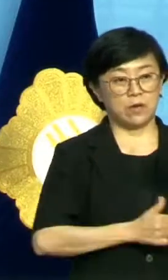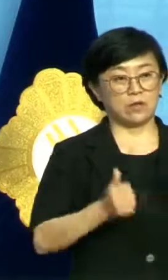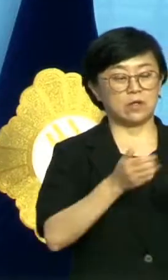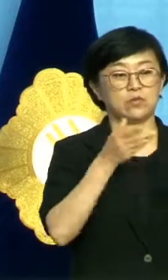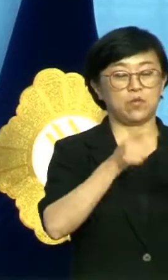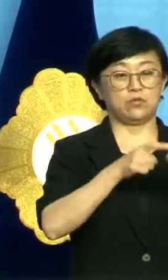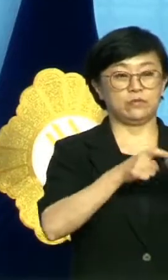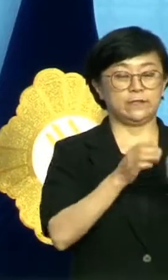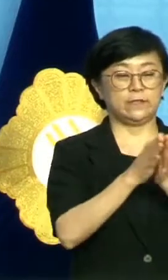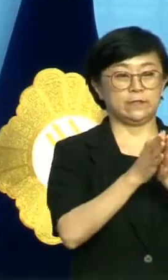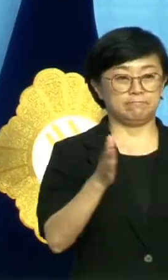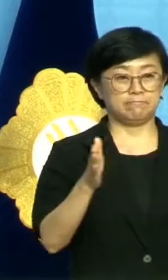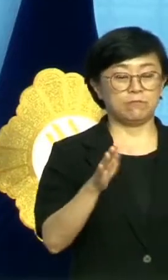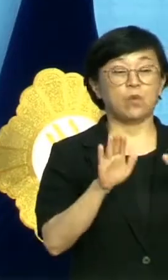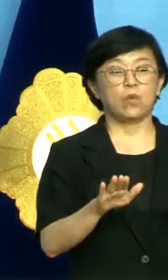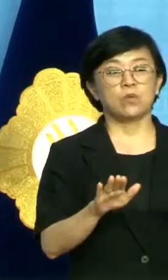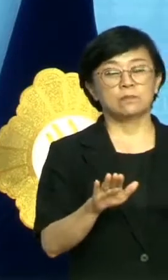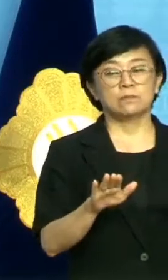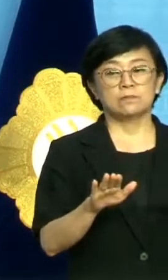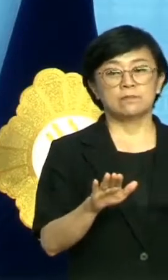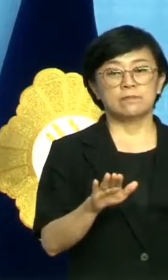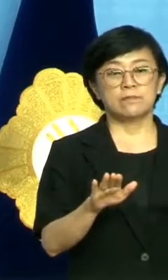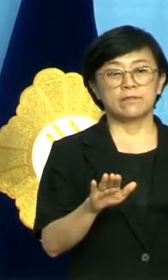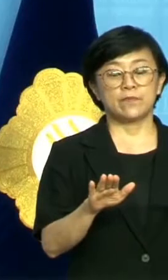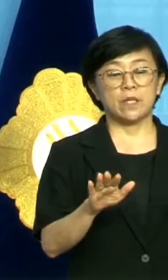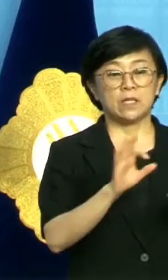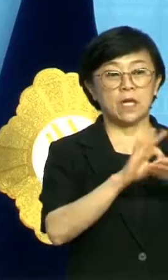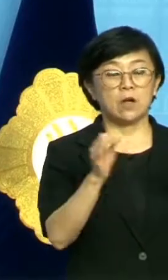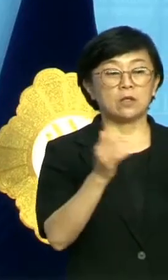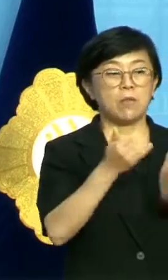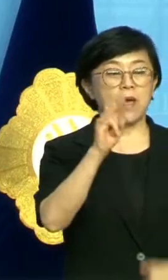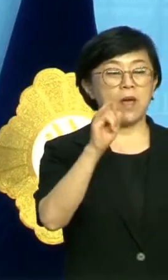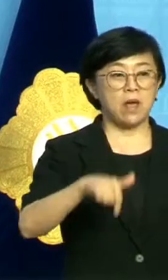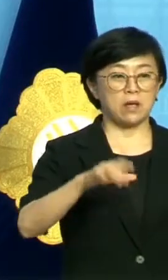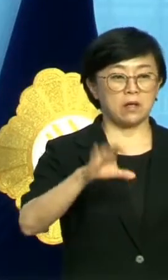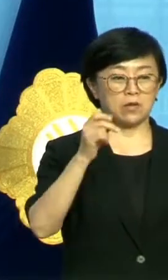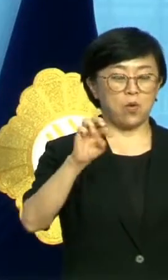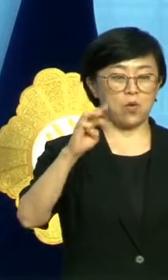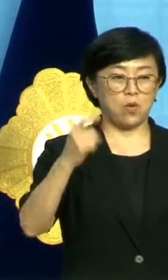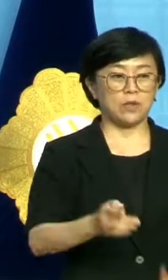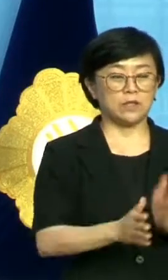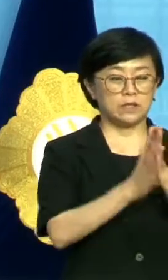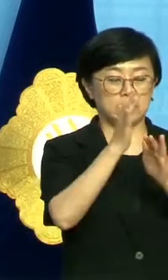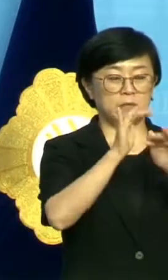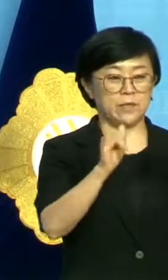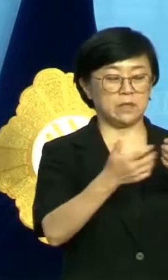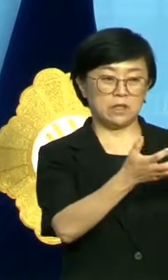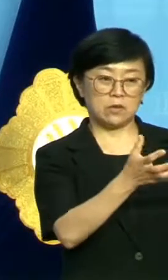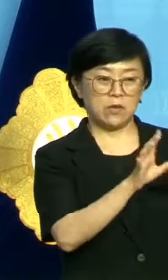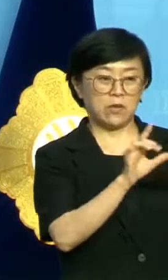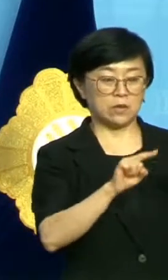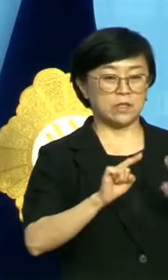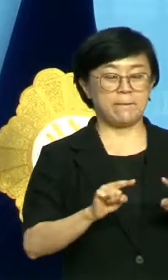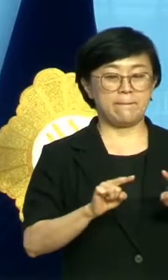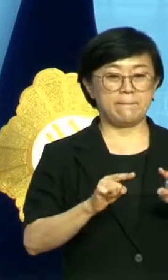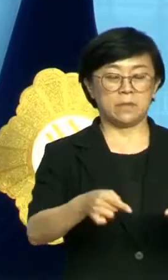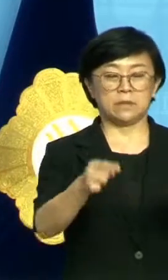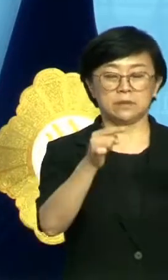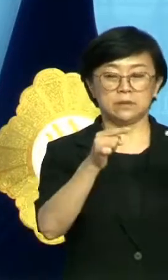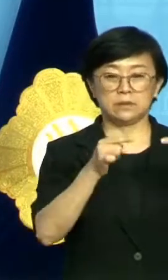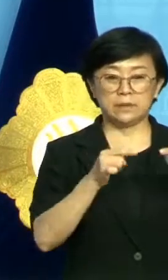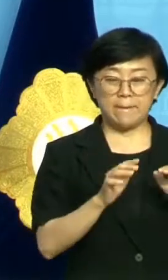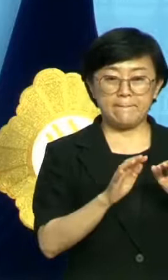오늘 기자회견에서는 사용후 해결료 시민참여단에서 한수원 예관계자가 다수 참여했음을